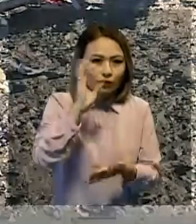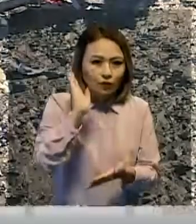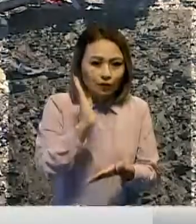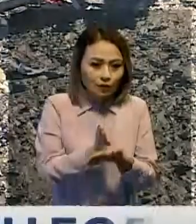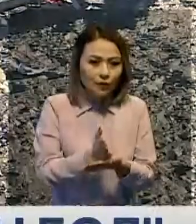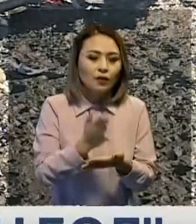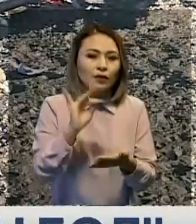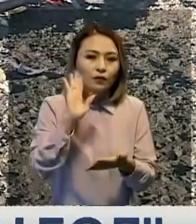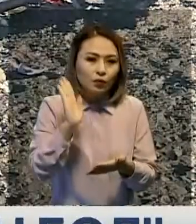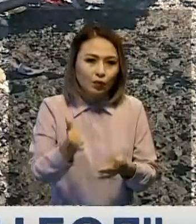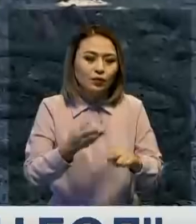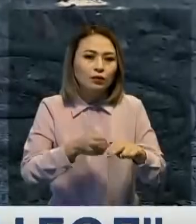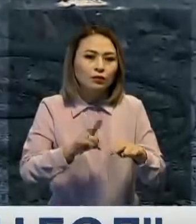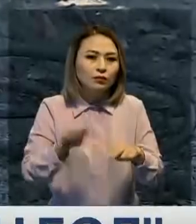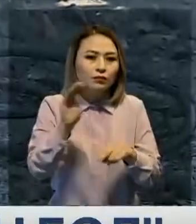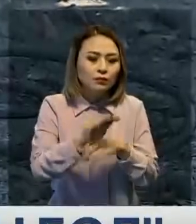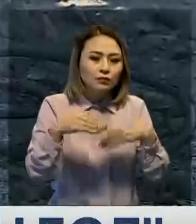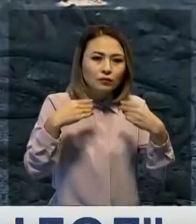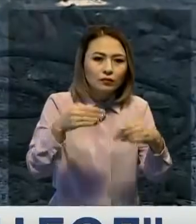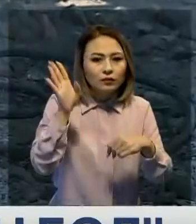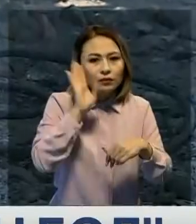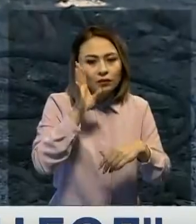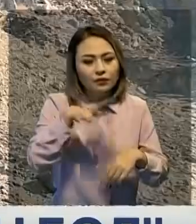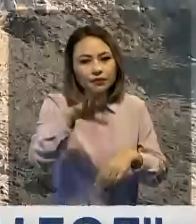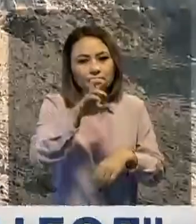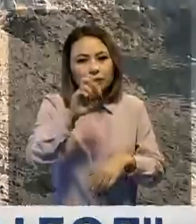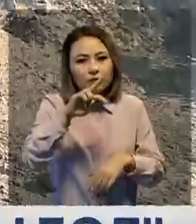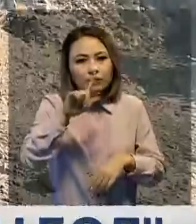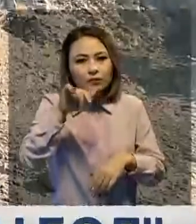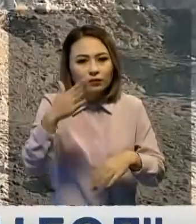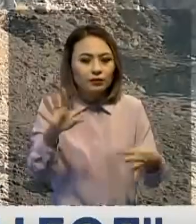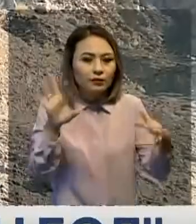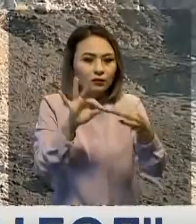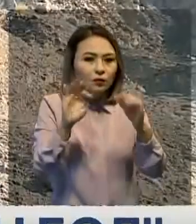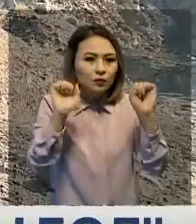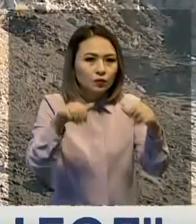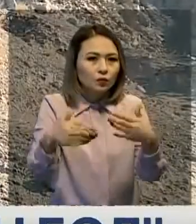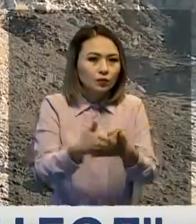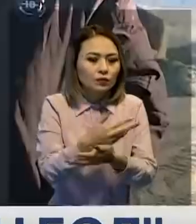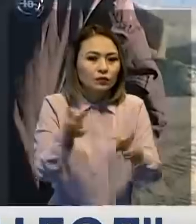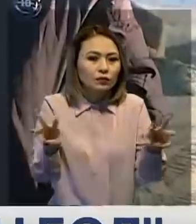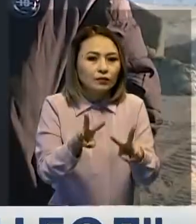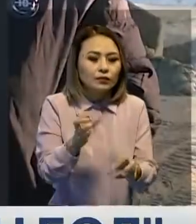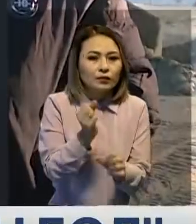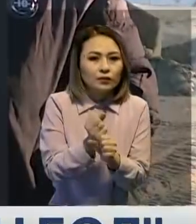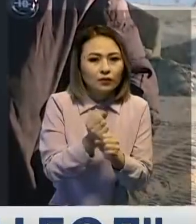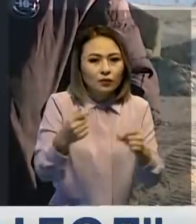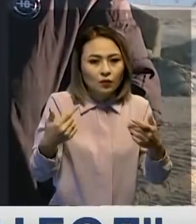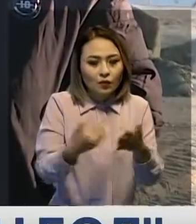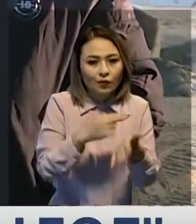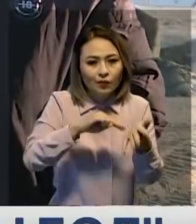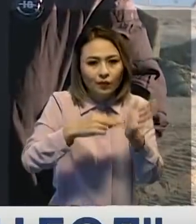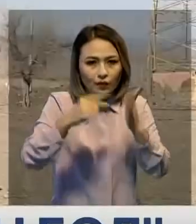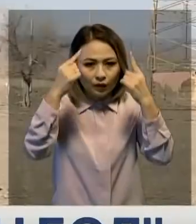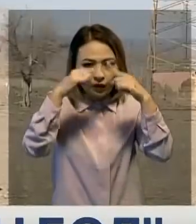Жергілікті жұртың айтуынша, шаруашылыққа қажетті суды үргедегі балқаш көлінен тартуға болады. Жаңа әкім сол жұмысты қол қалып, жоғаның техникалық сметалық